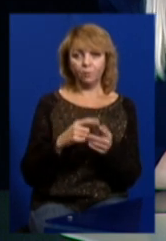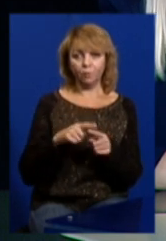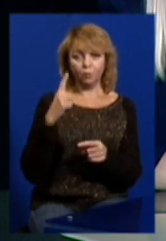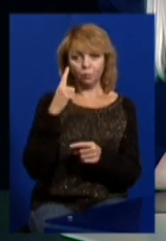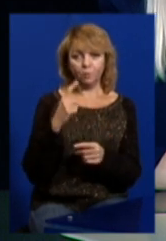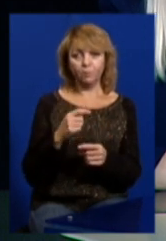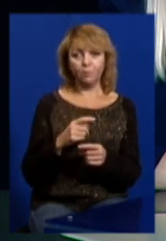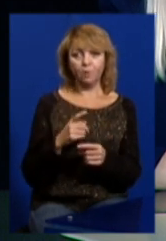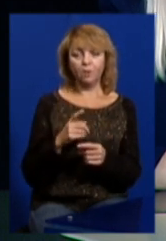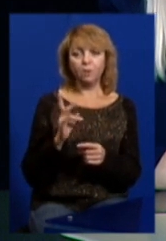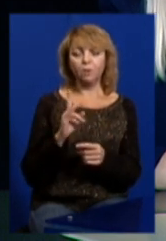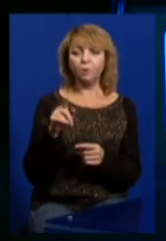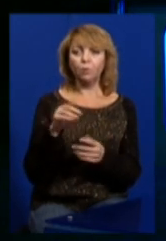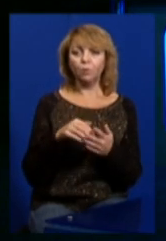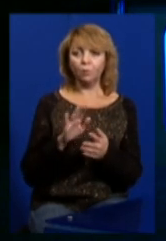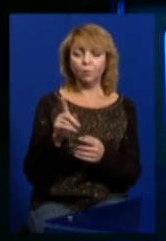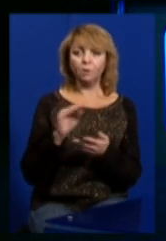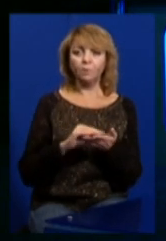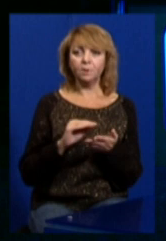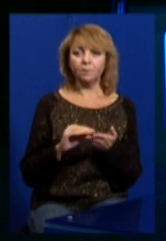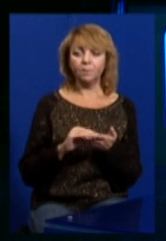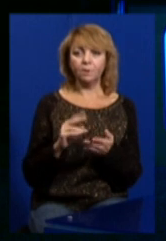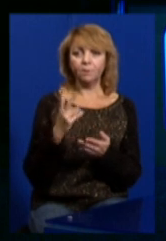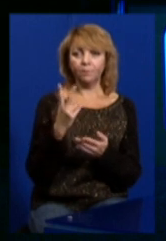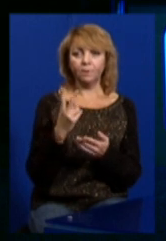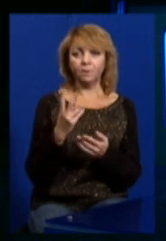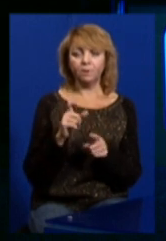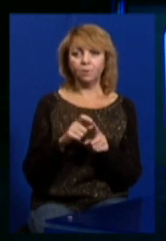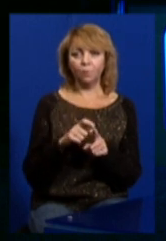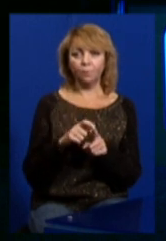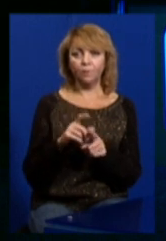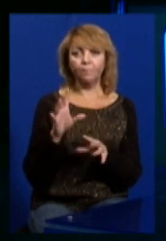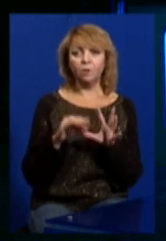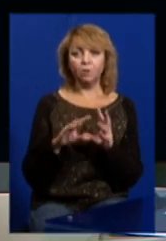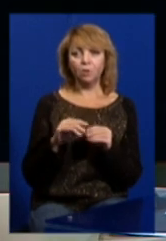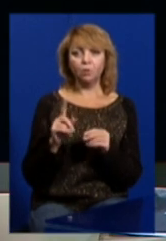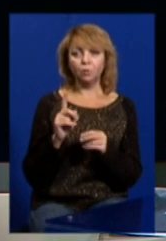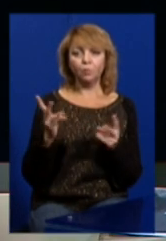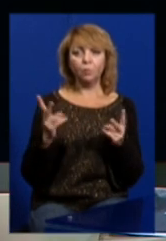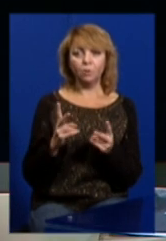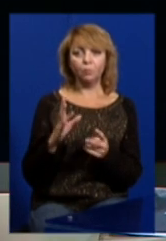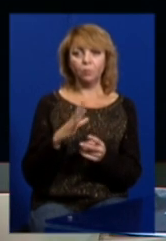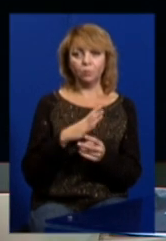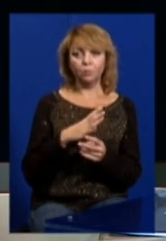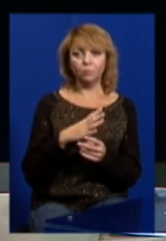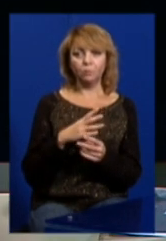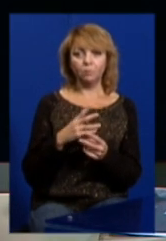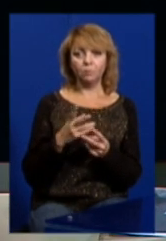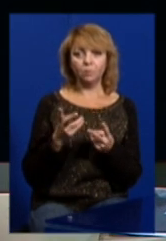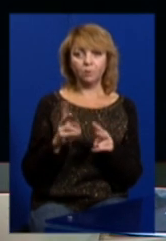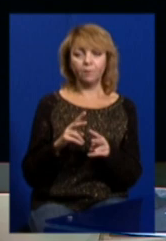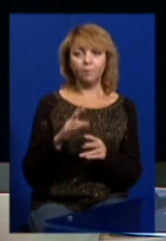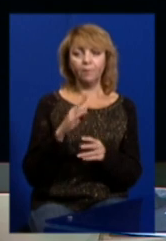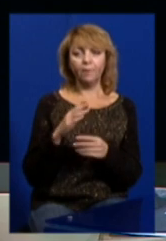він ні від чого не відмовився. Він написав буквально два слова, вважаю, що потрібно було без змін залишати